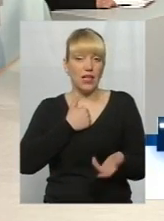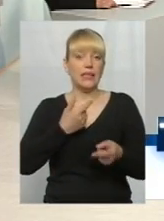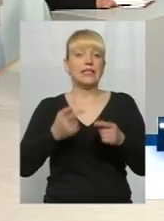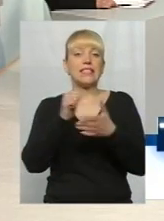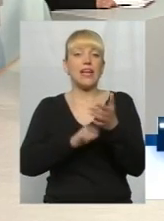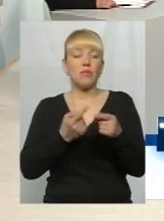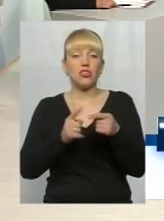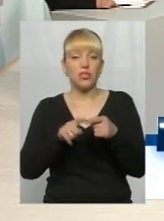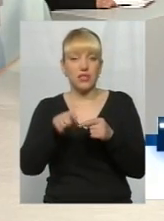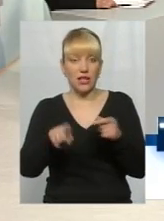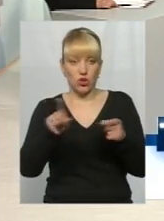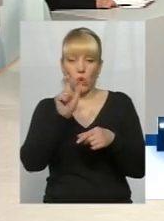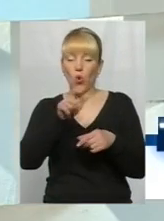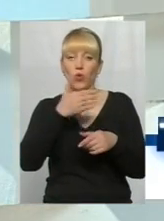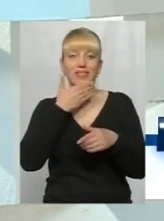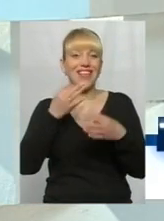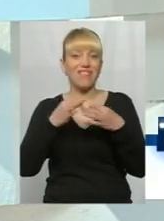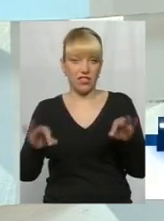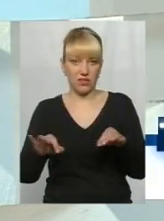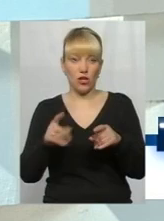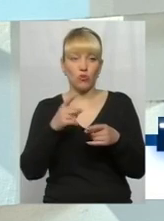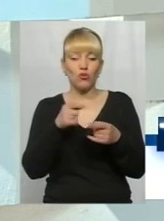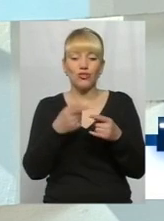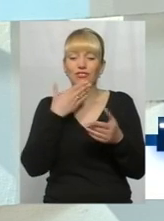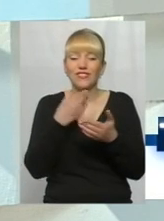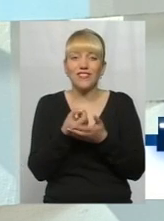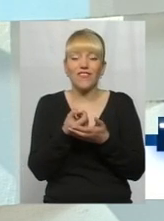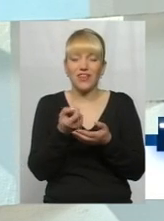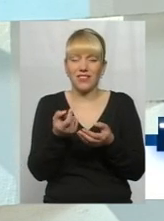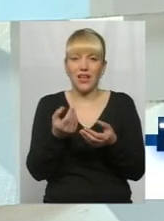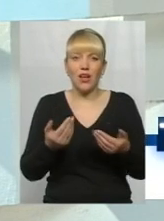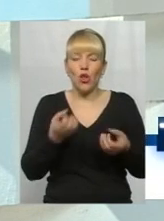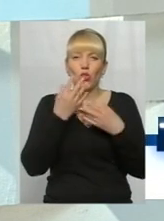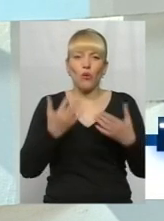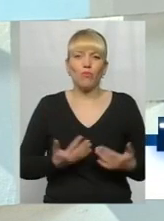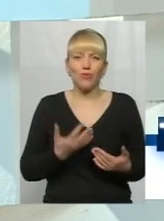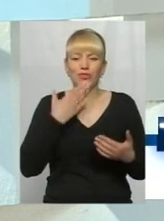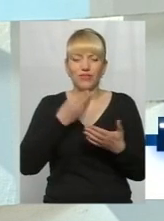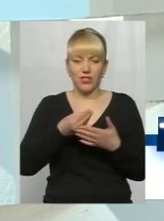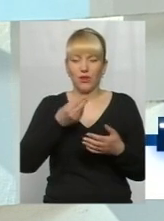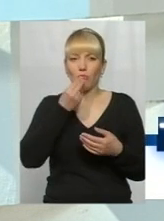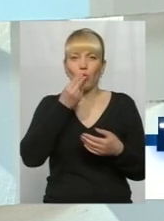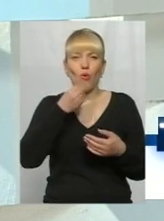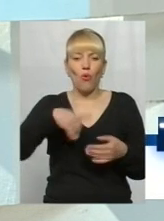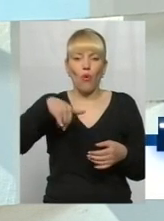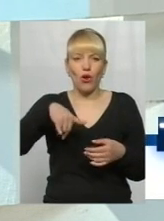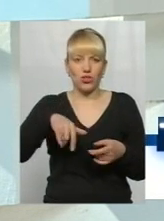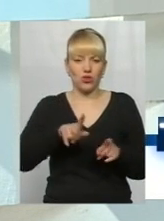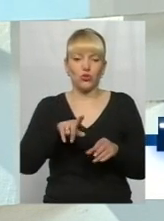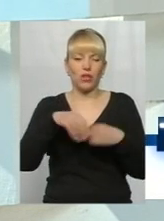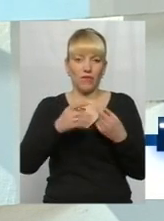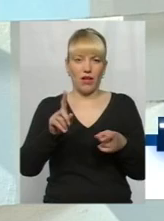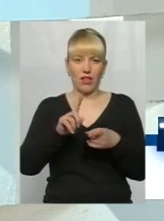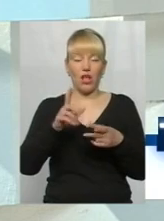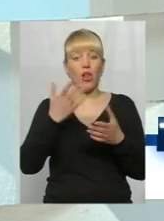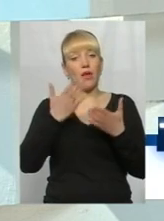що люди не вільні, що люди оцей манюсінький добробут, оцей маленький свій кошик продуктовий, продовольчий, чи шоб там йому не давали, чи навіть нічого не давали, але